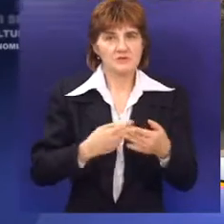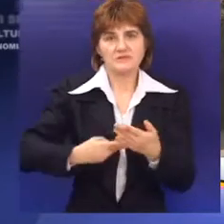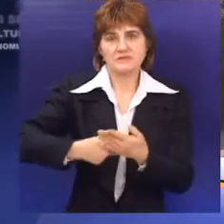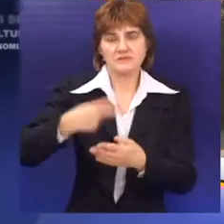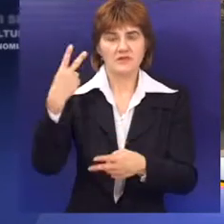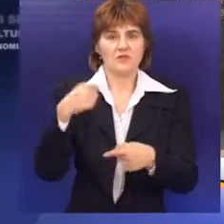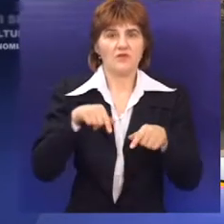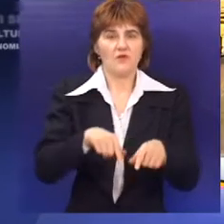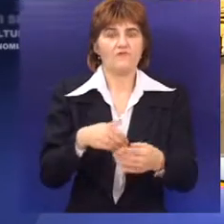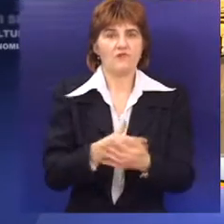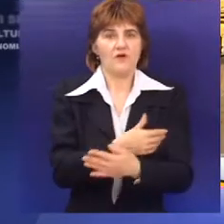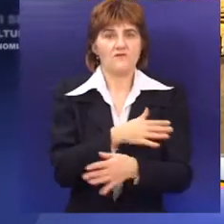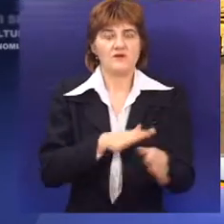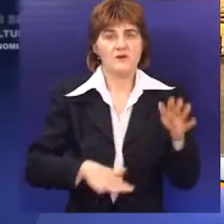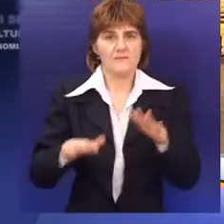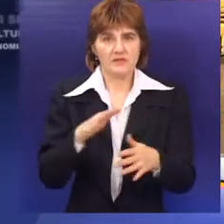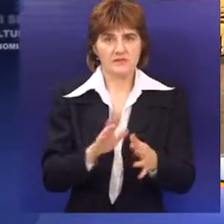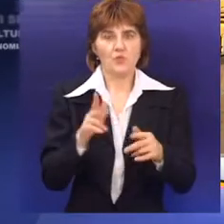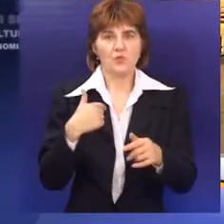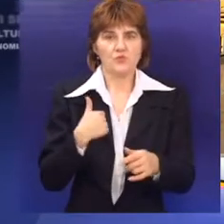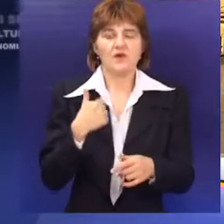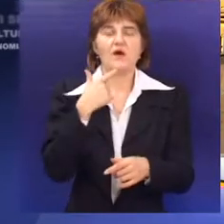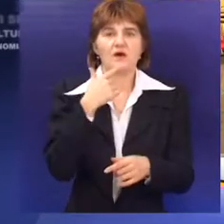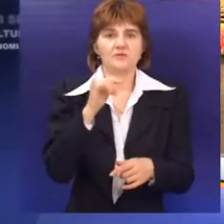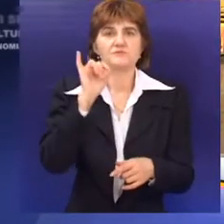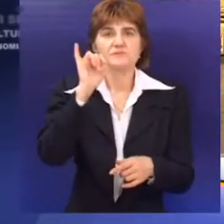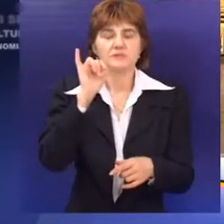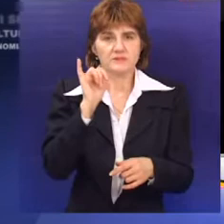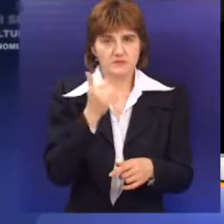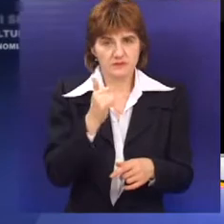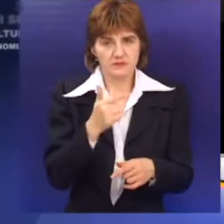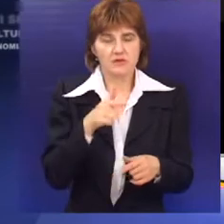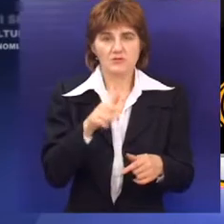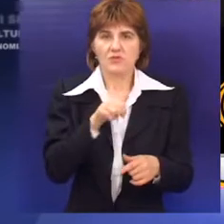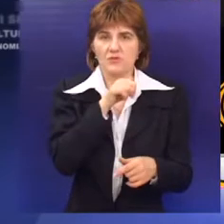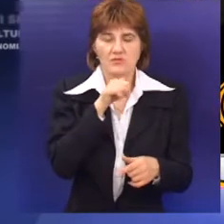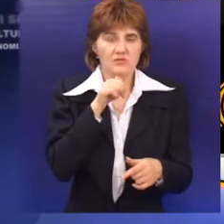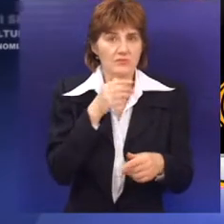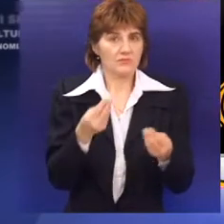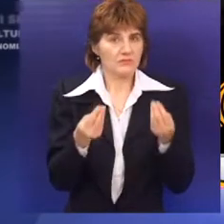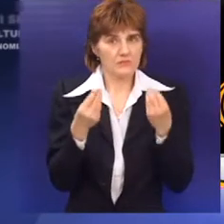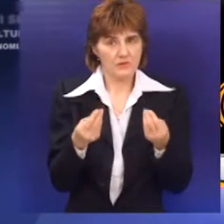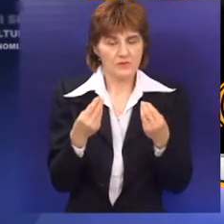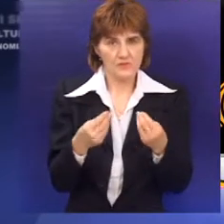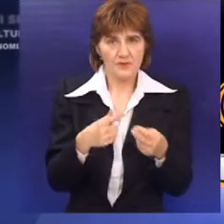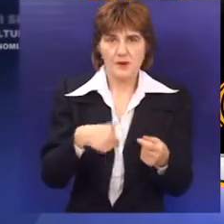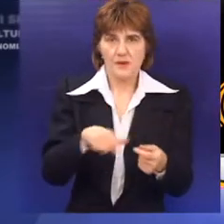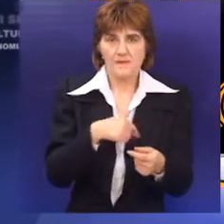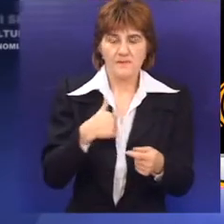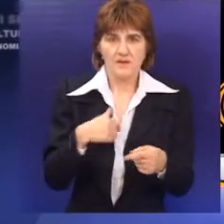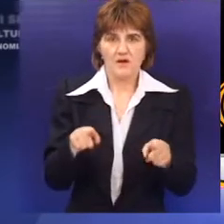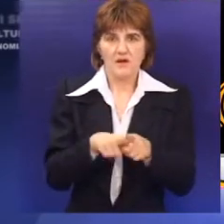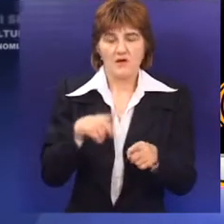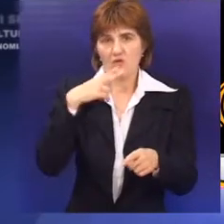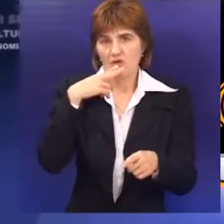izgradnji novog bazena u Subotici. Mogu da kažem da je to zaista bilo veoma efikasno. Mi kao